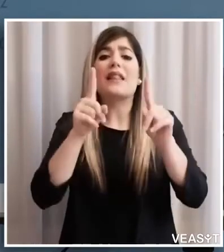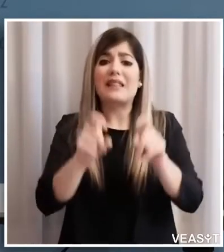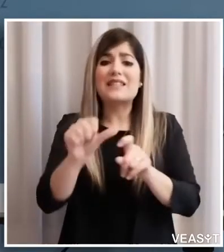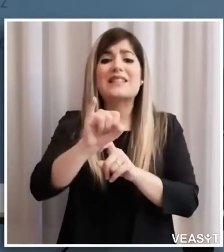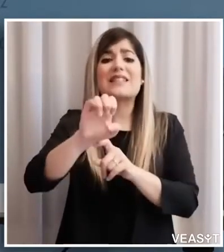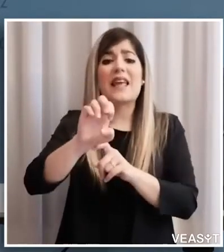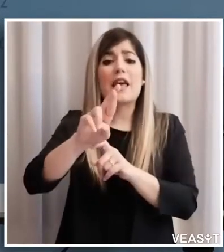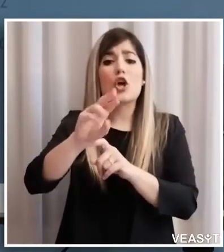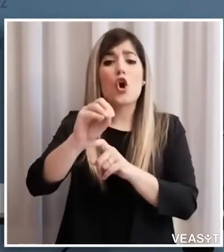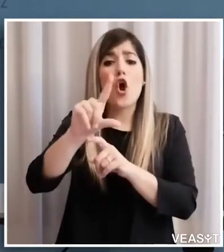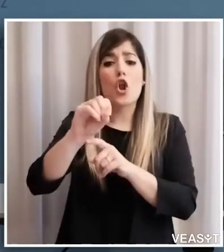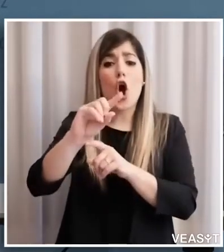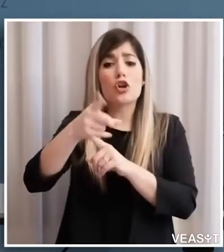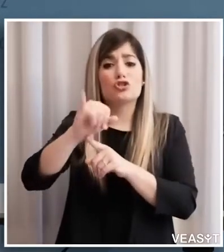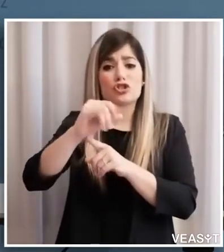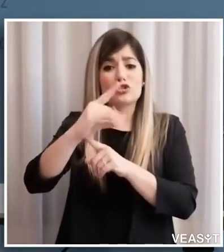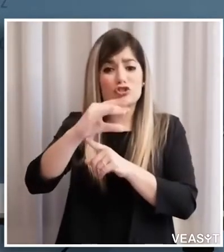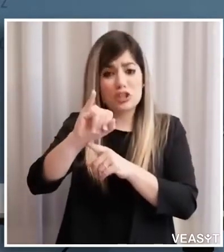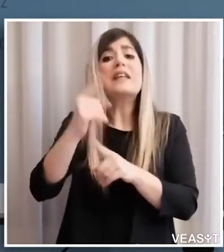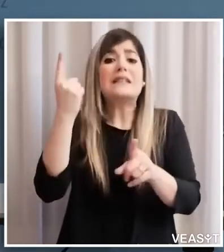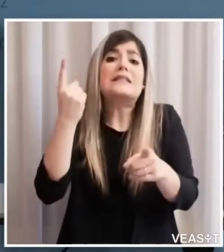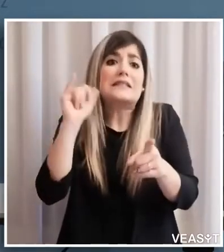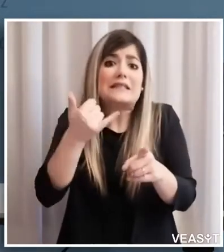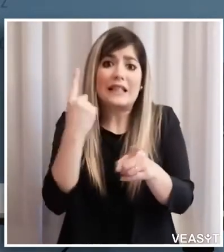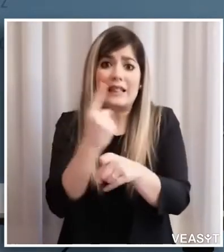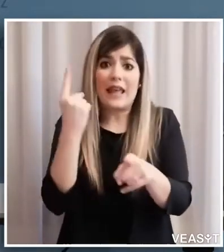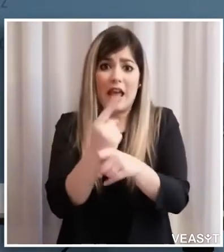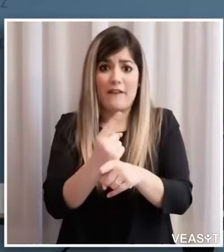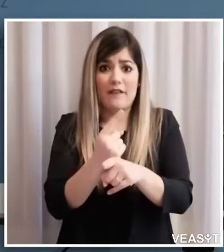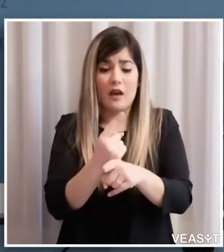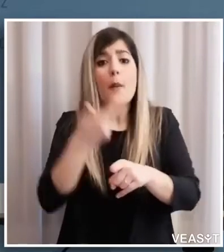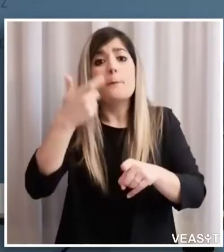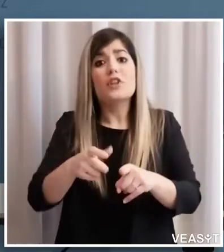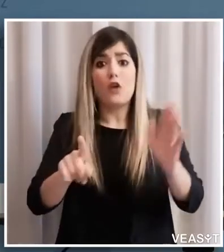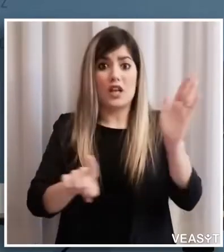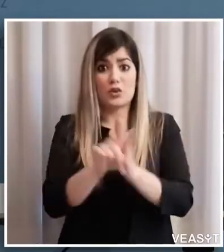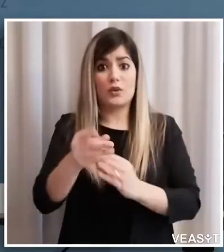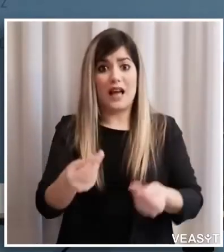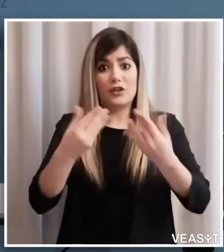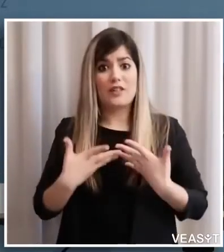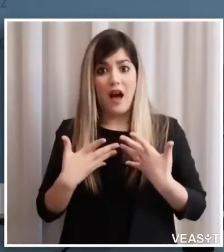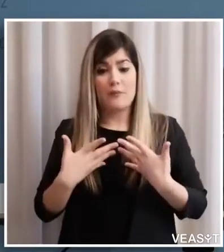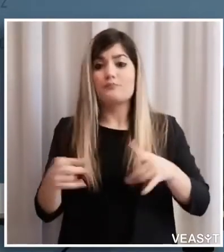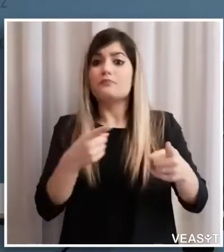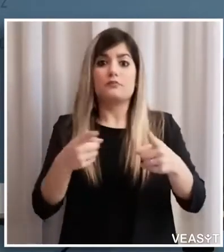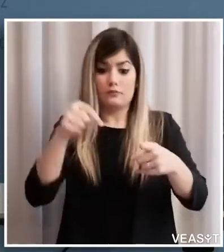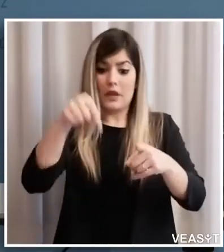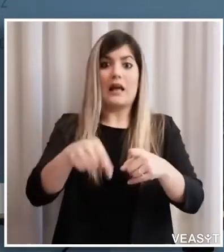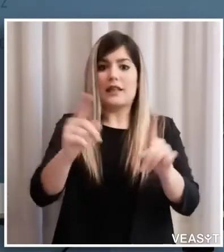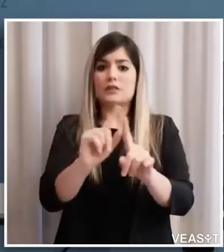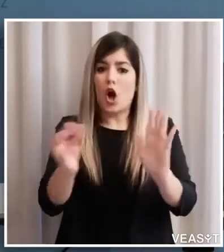motivo molto semplice perché loro ci danno poi alla fine un risultato che non è soltanto una fotografia di un momento di qualche giorno fa ma anche un dato già